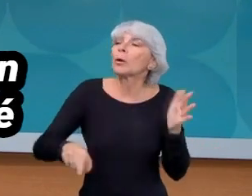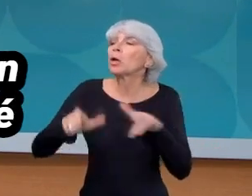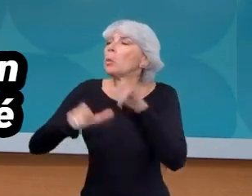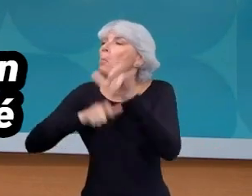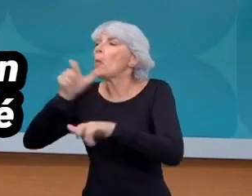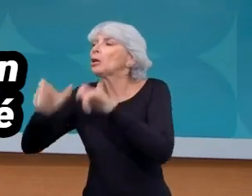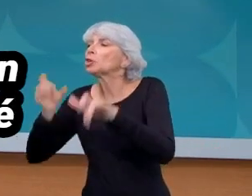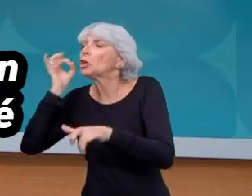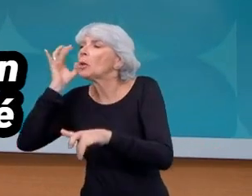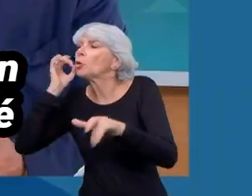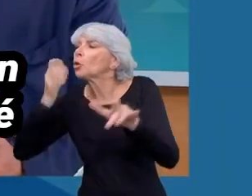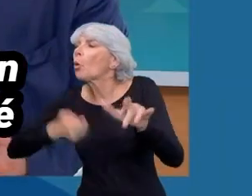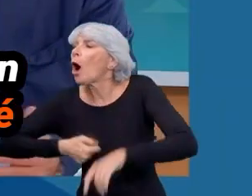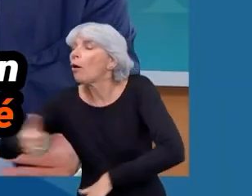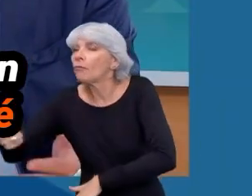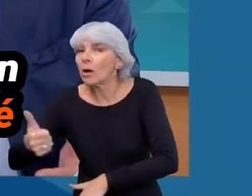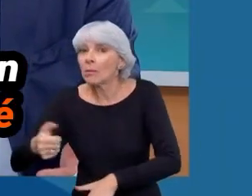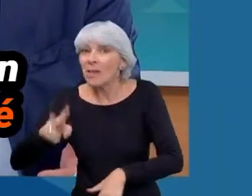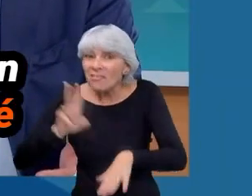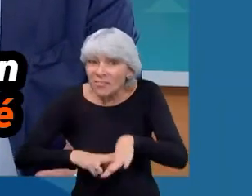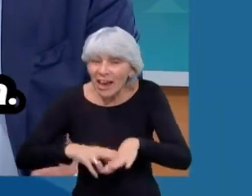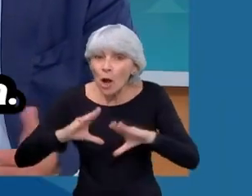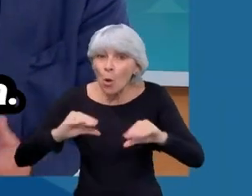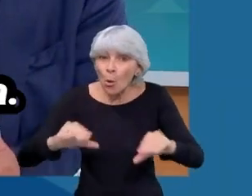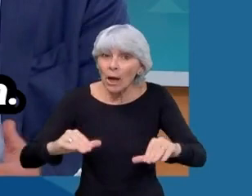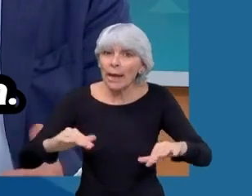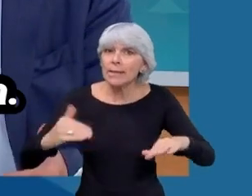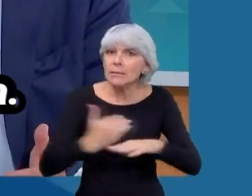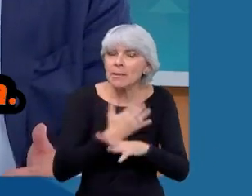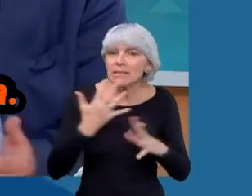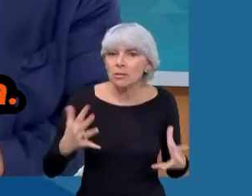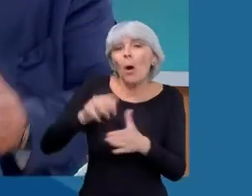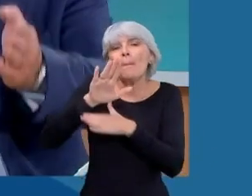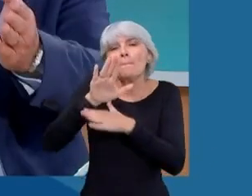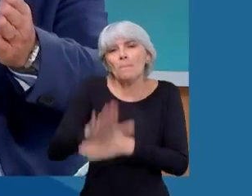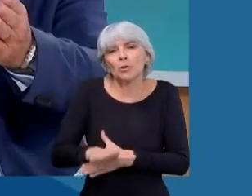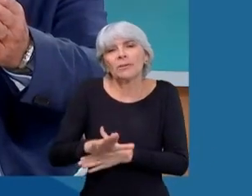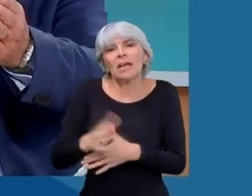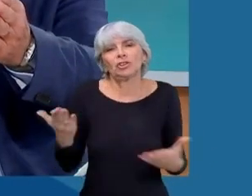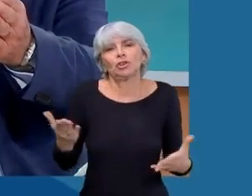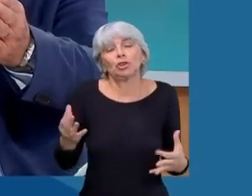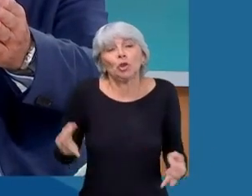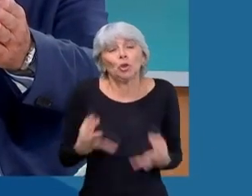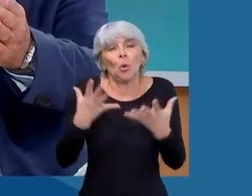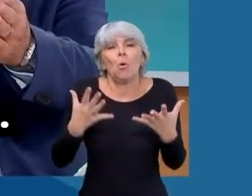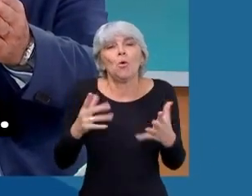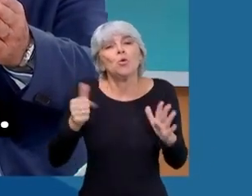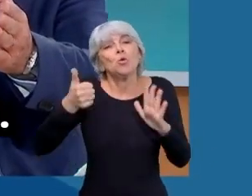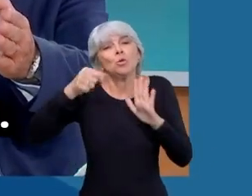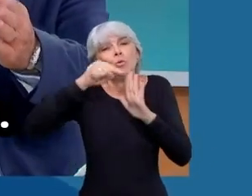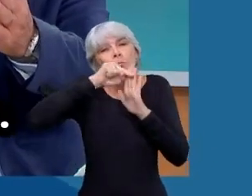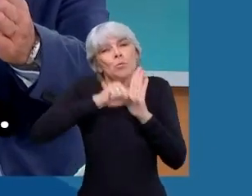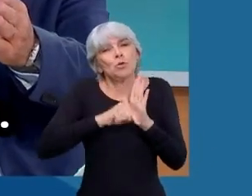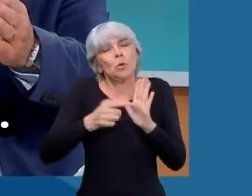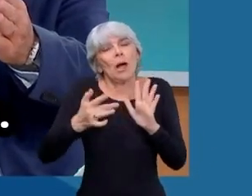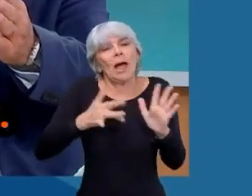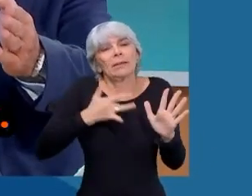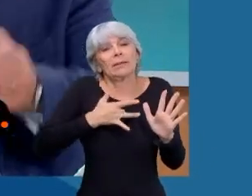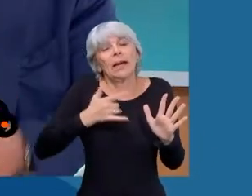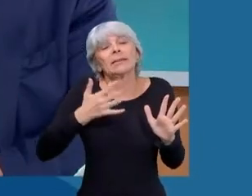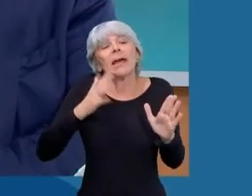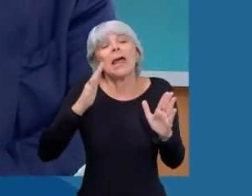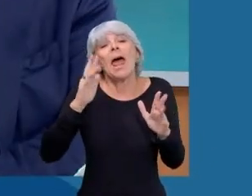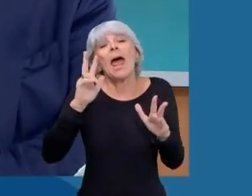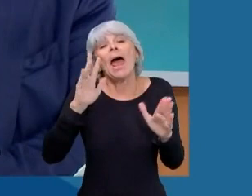n'importe quoi, on les renvoie. Mais dans la réalité, ça ne fonctionne pas comme ça. Là, il a une mesure qui est intéressante, d'ailleurs, dans ce texte.'espère qu'elle sera